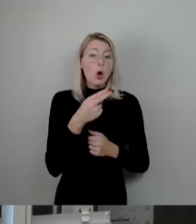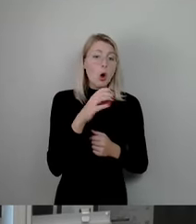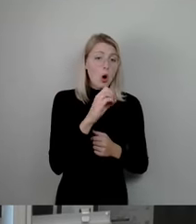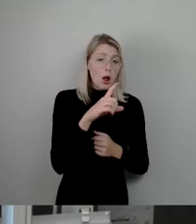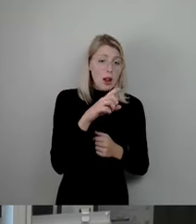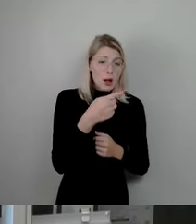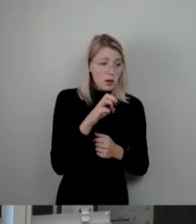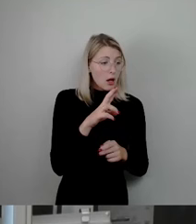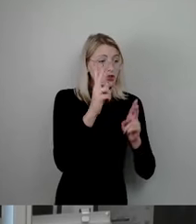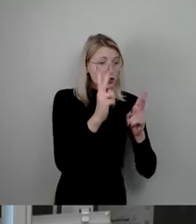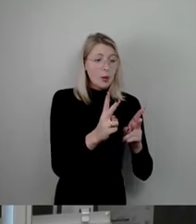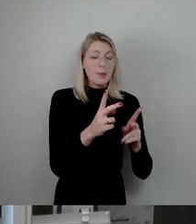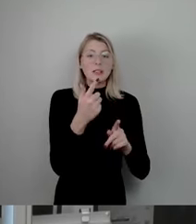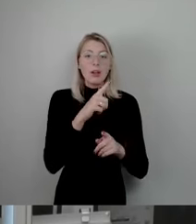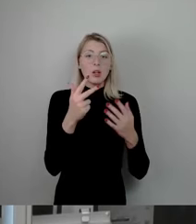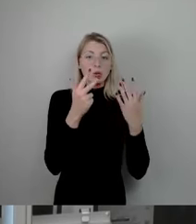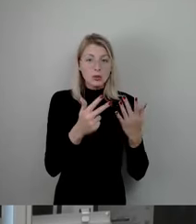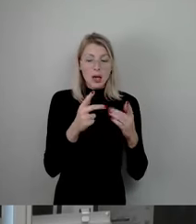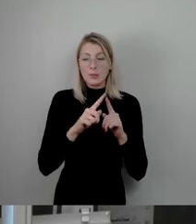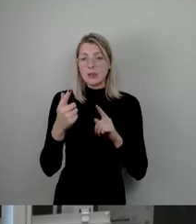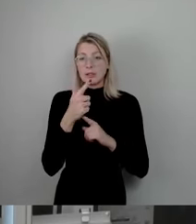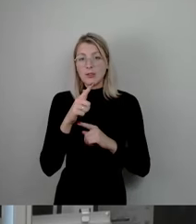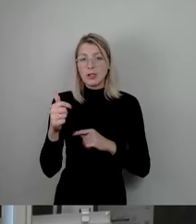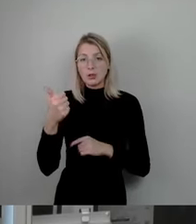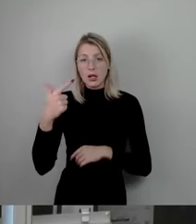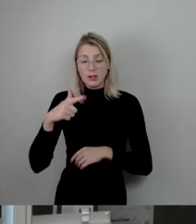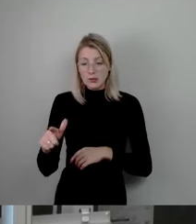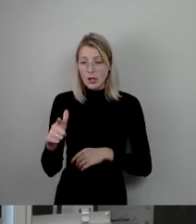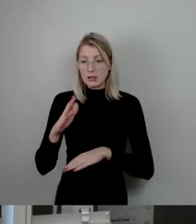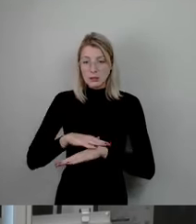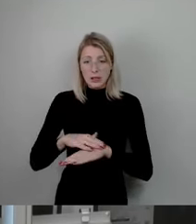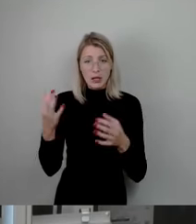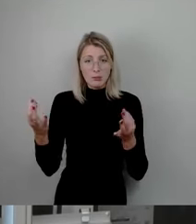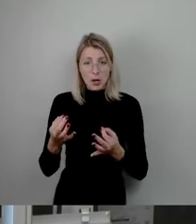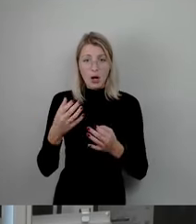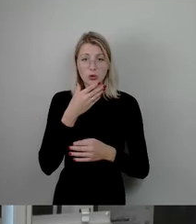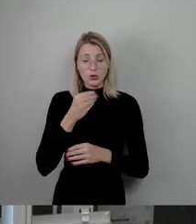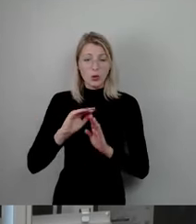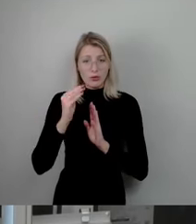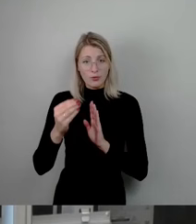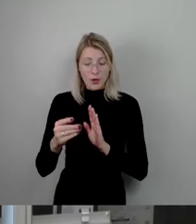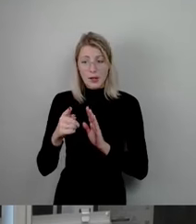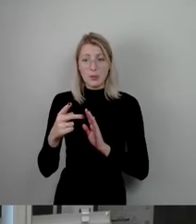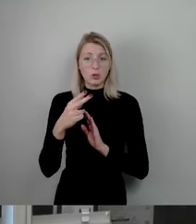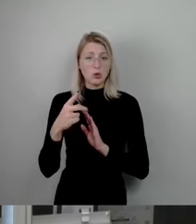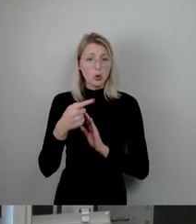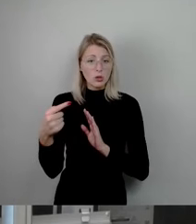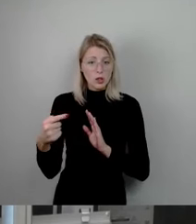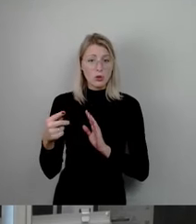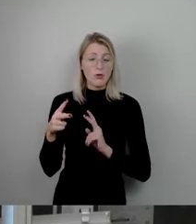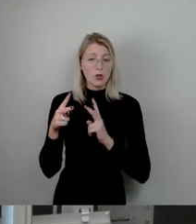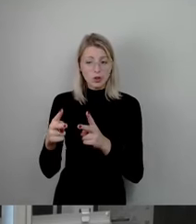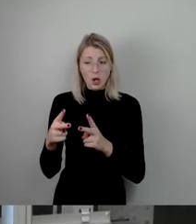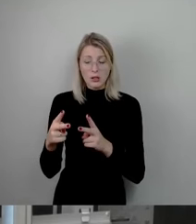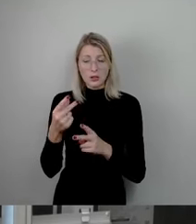wenn man von 2008 bis, was weiß ich, 2021 gebraucht hat in Schönfeld, weiß ich, mit der Kunersdorfer Straße reinzukommen. Und wir haben ja